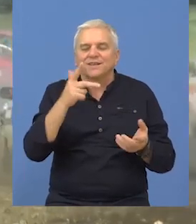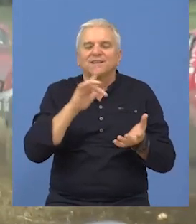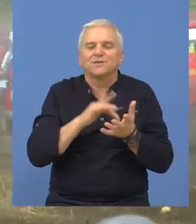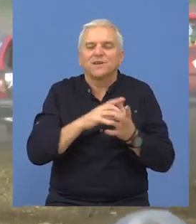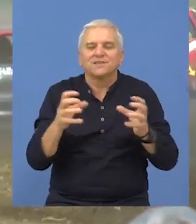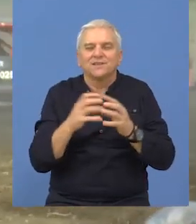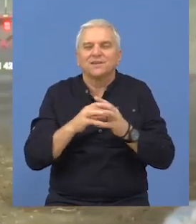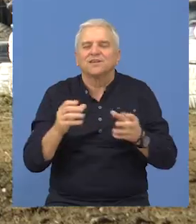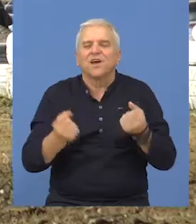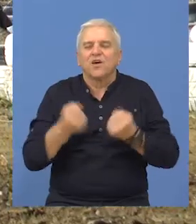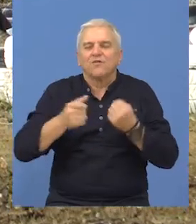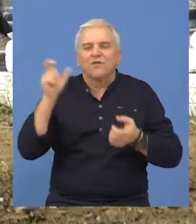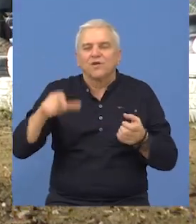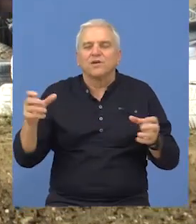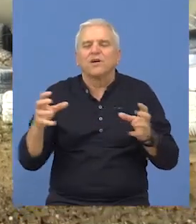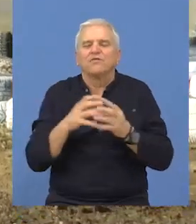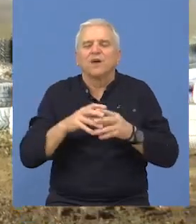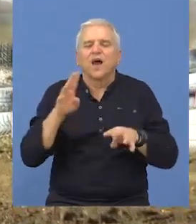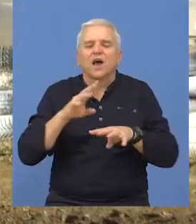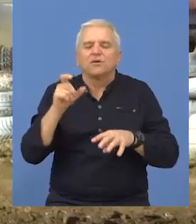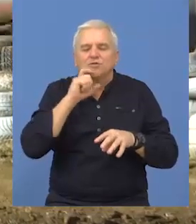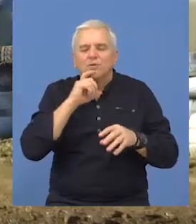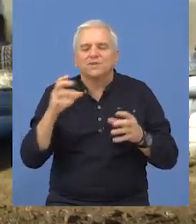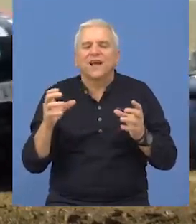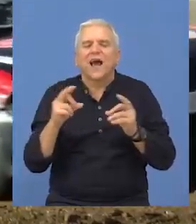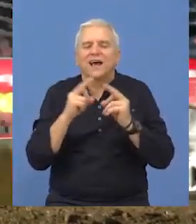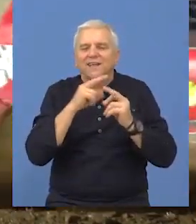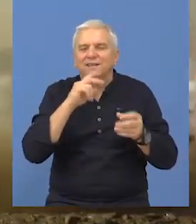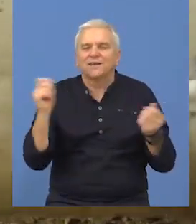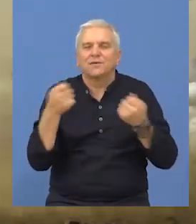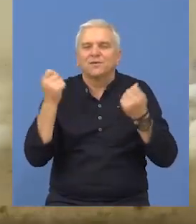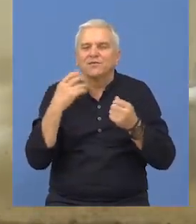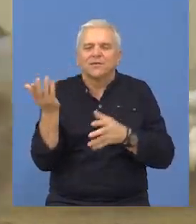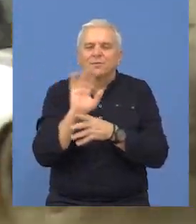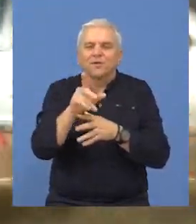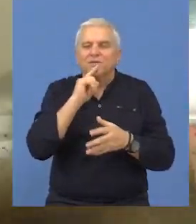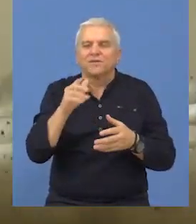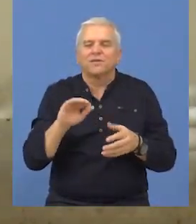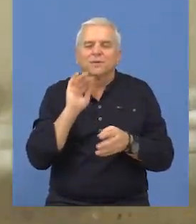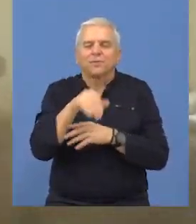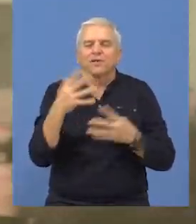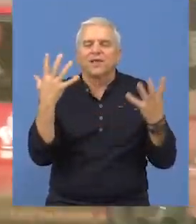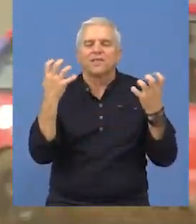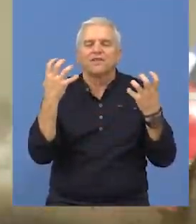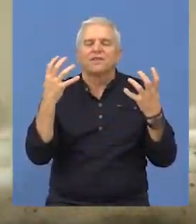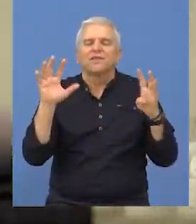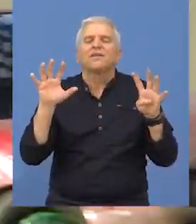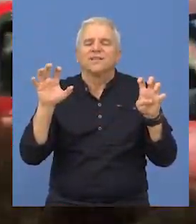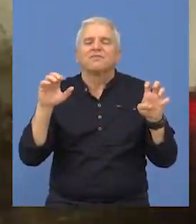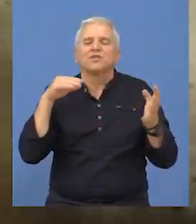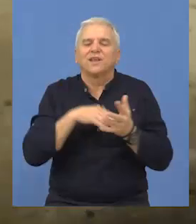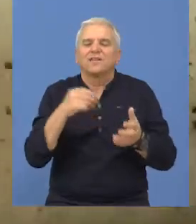dok su treći ekip na obili vozači tima Somborska arena. Manifestaciju u vrednosti od nešto više od 900